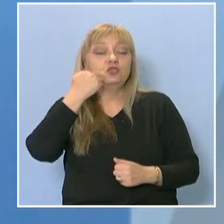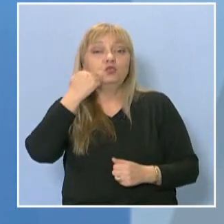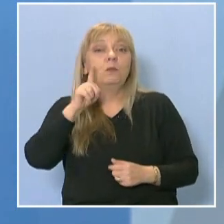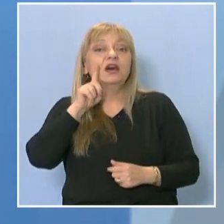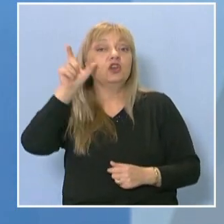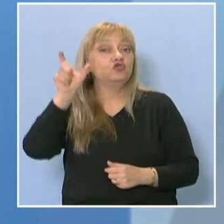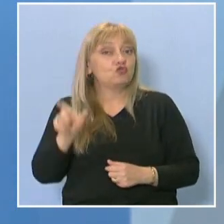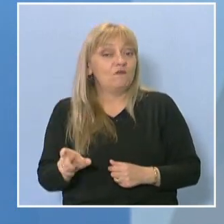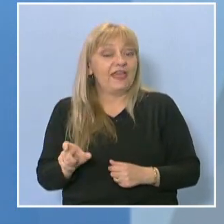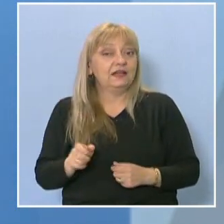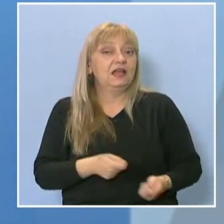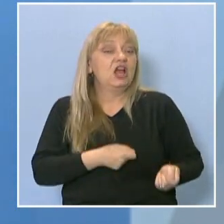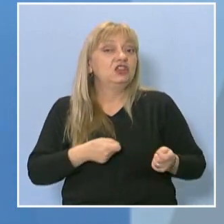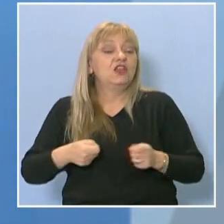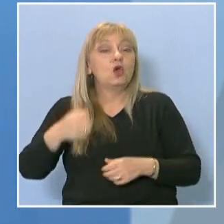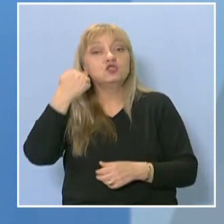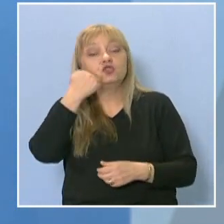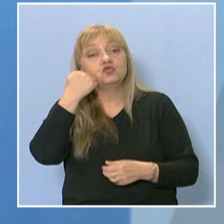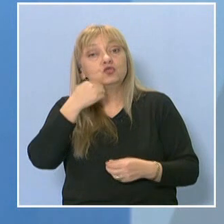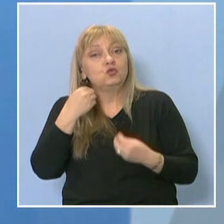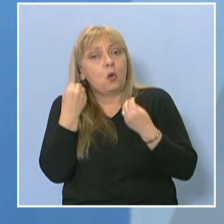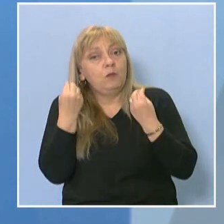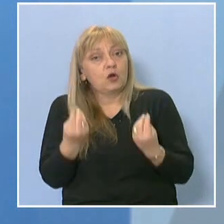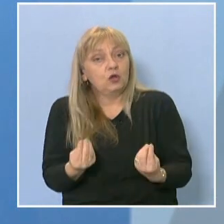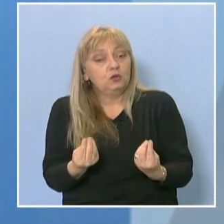Да носиш доброто, защото то е